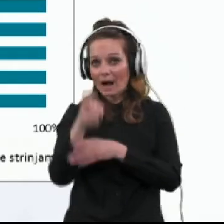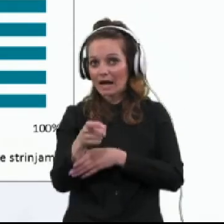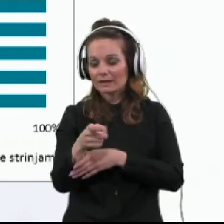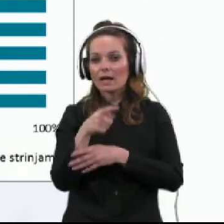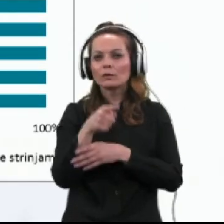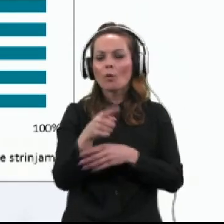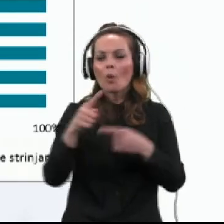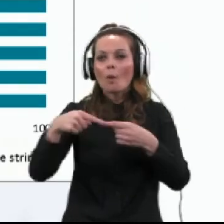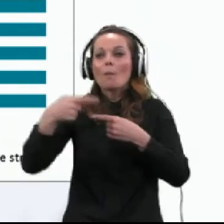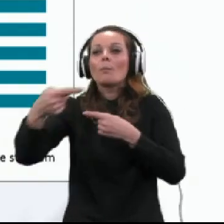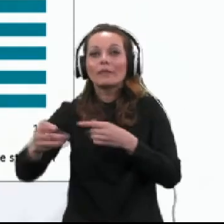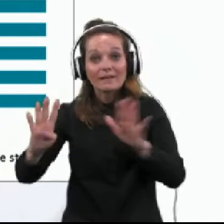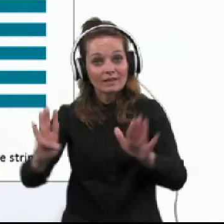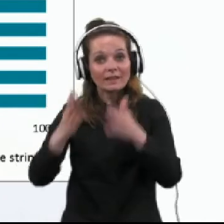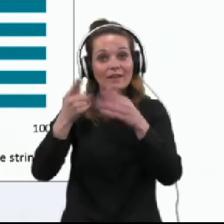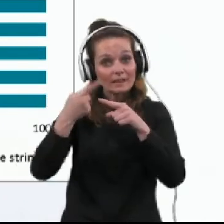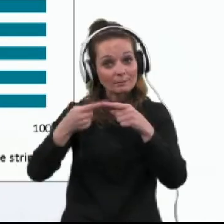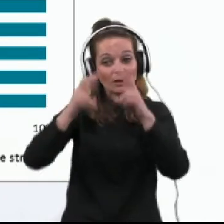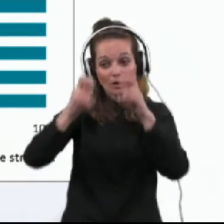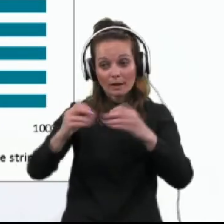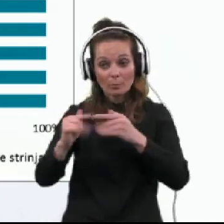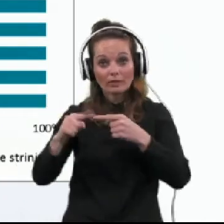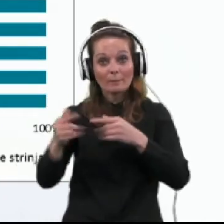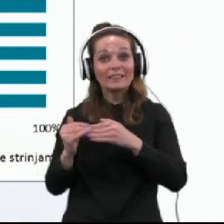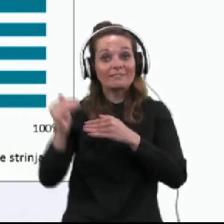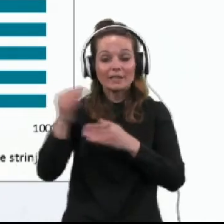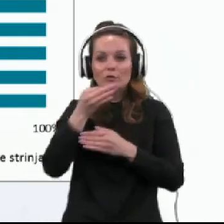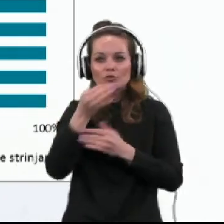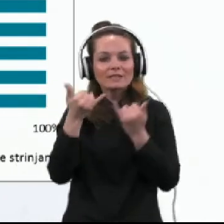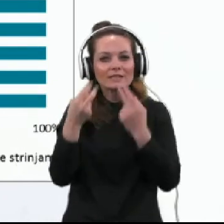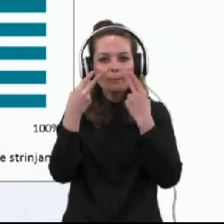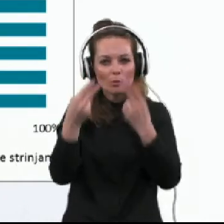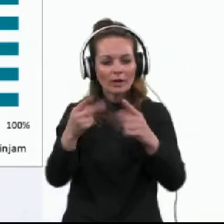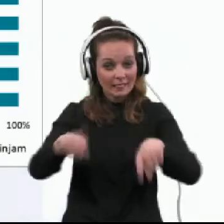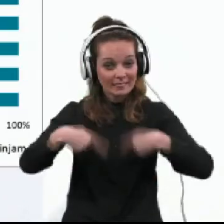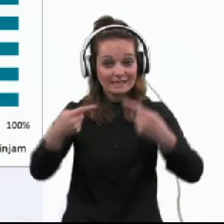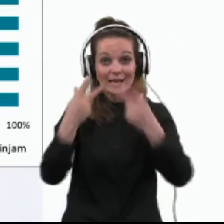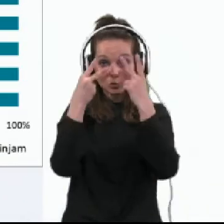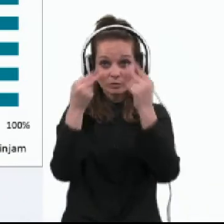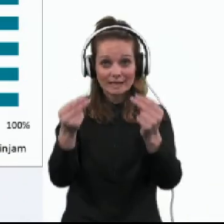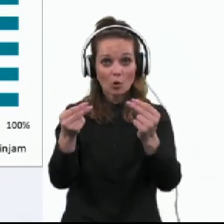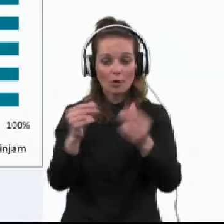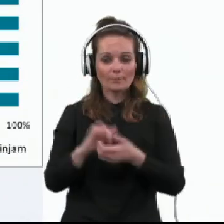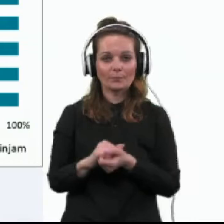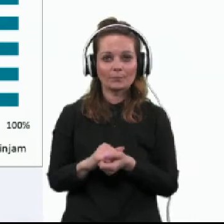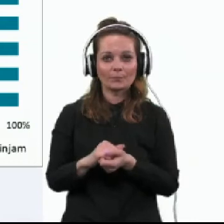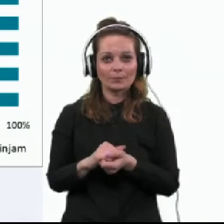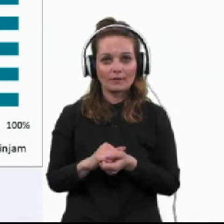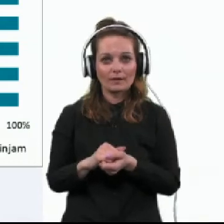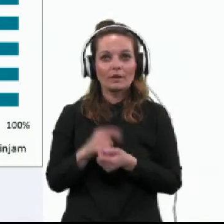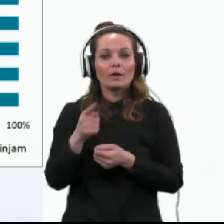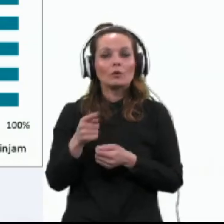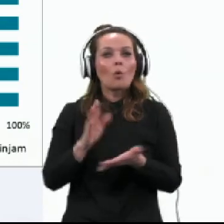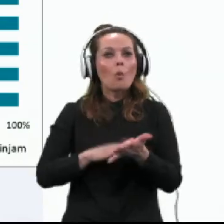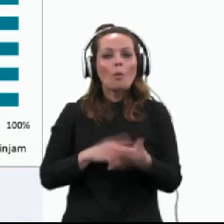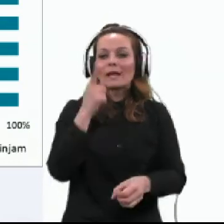ki se je kasneje v devetem valu dvignil. Zdaj, če napogledamo na naslednjo sliko, to se pravi